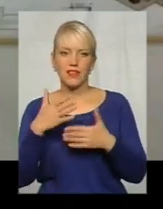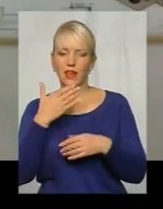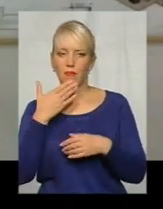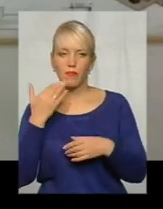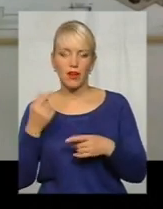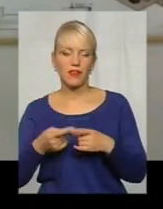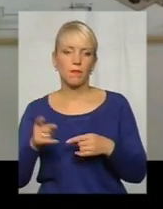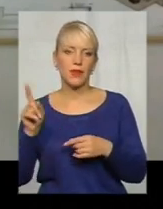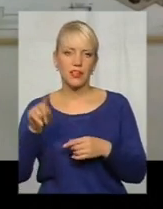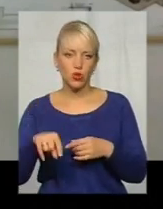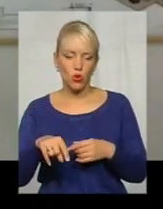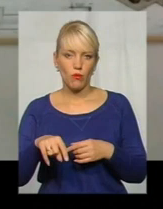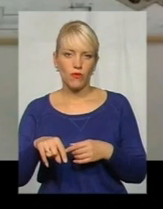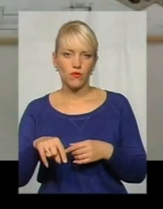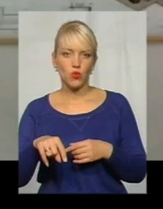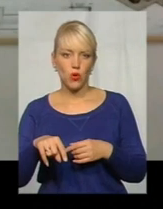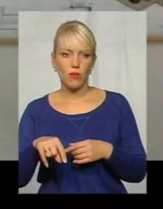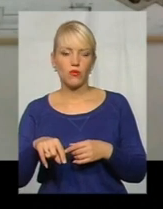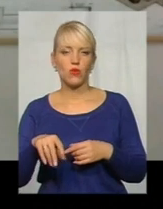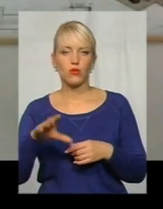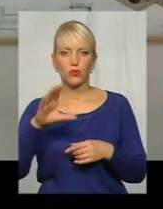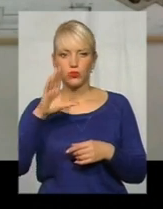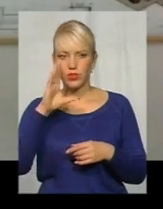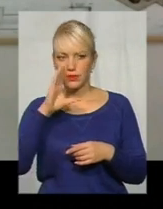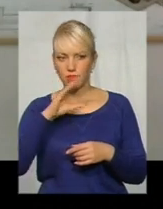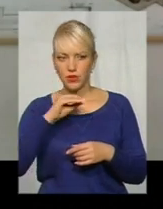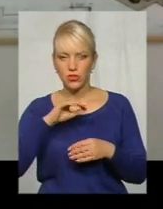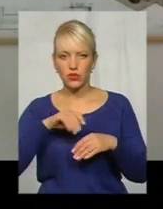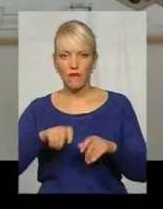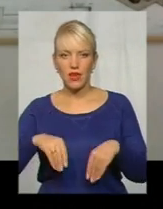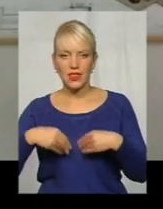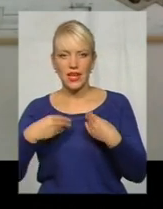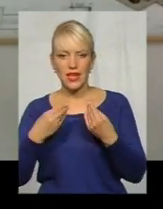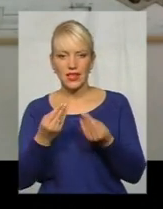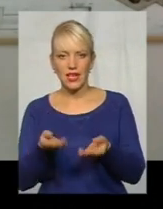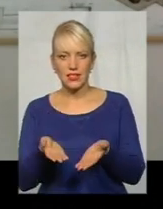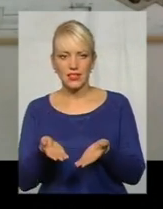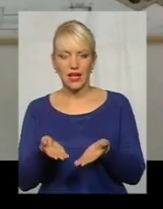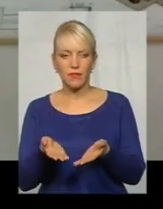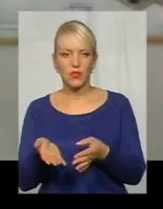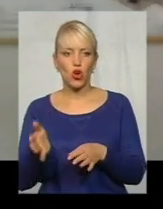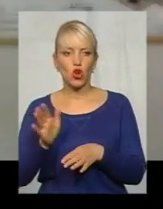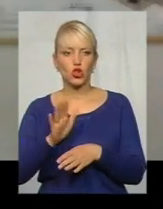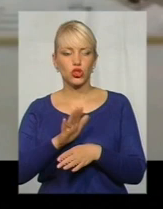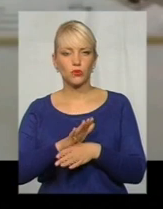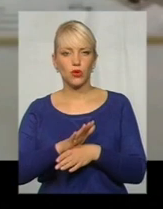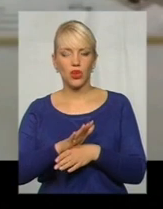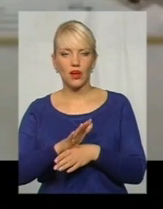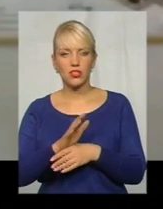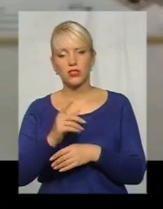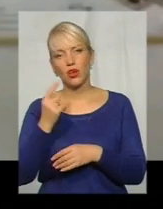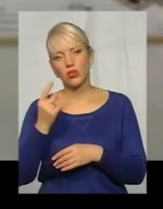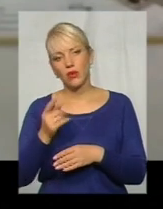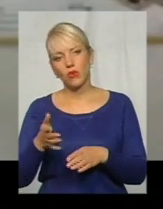При тому всьому успішно видається розпорядженням, одним